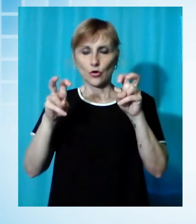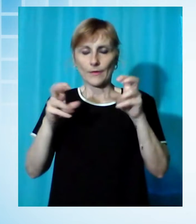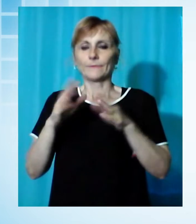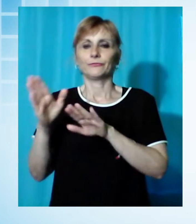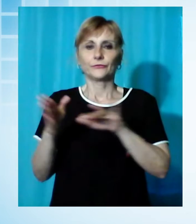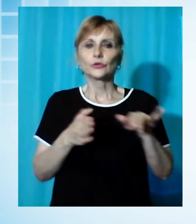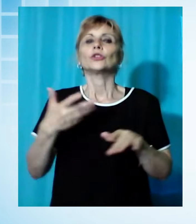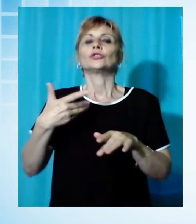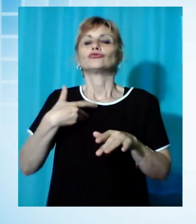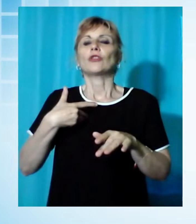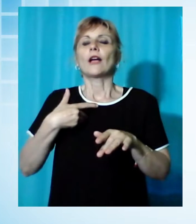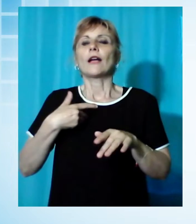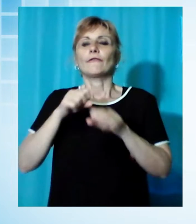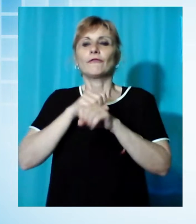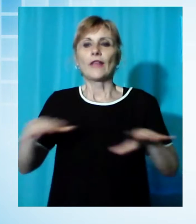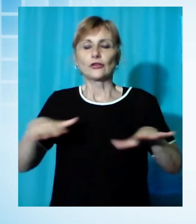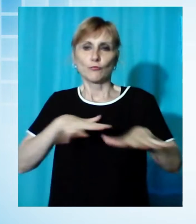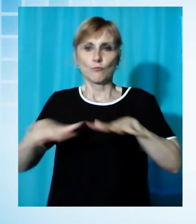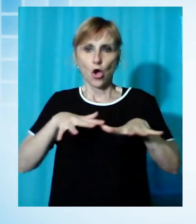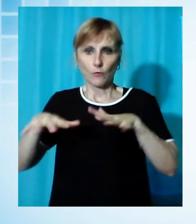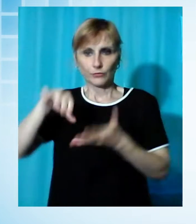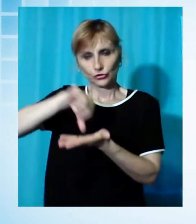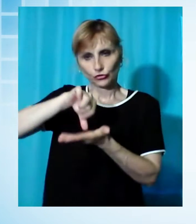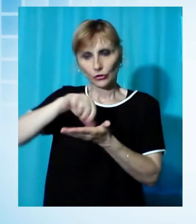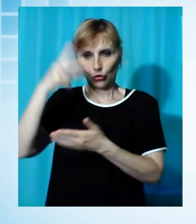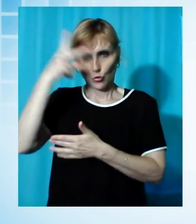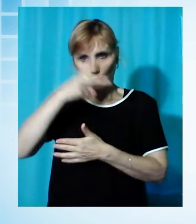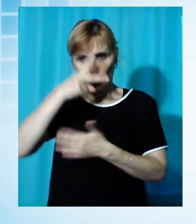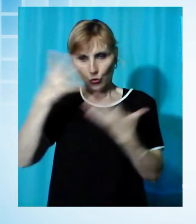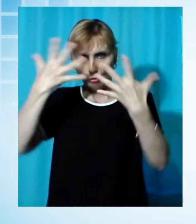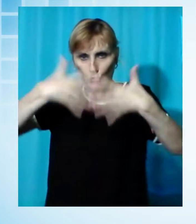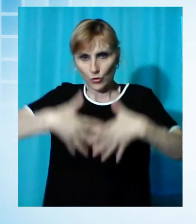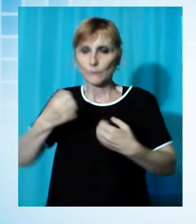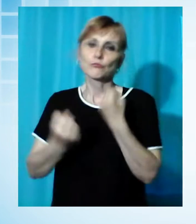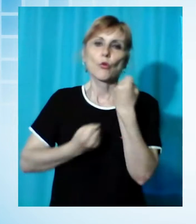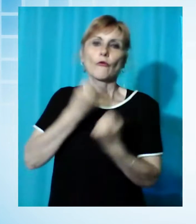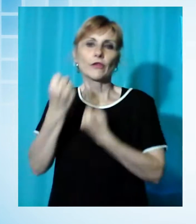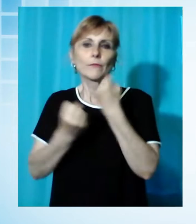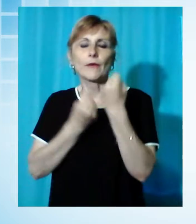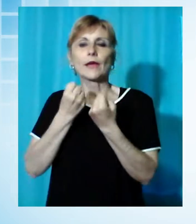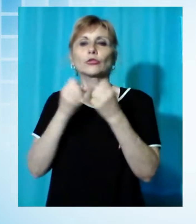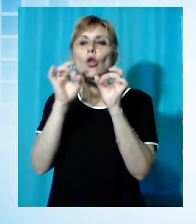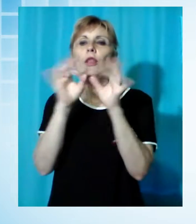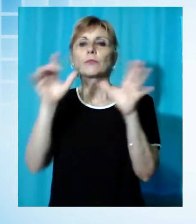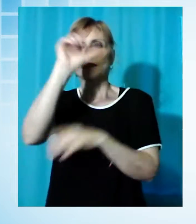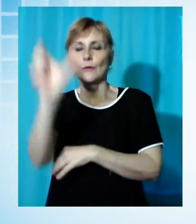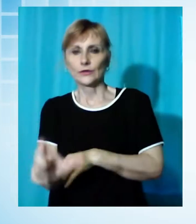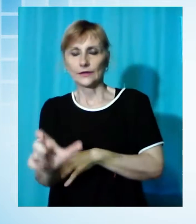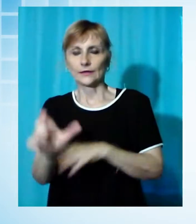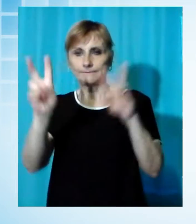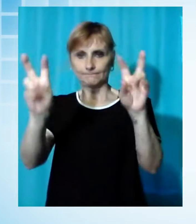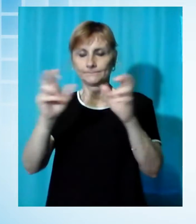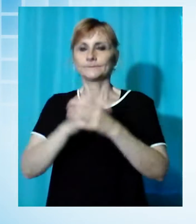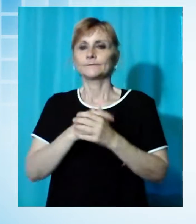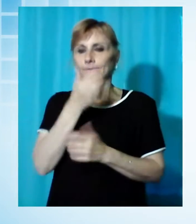mob in centro storico a Lucca organizzato dal Movimento Liberiamo l'Italia. Anche a Lucca,